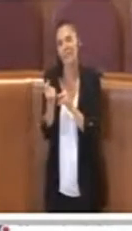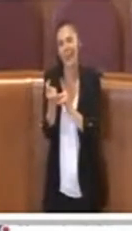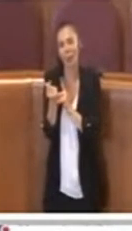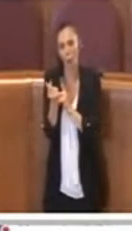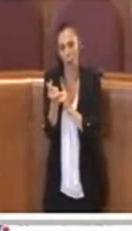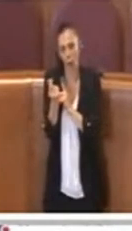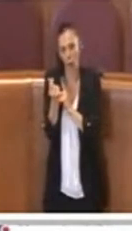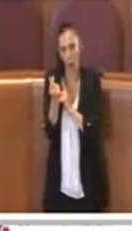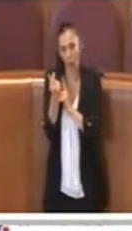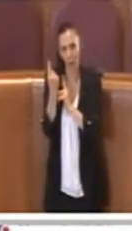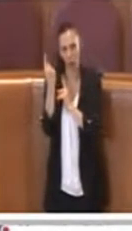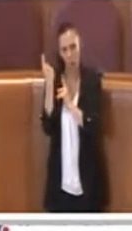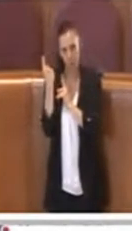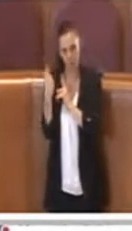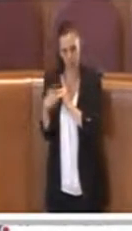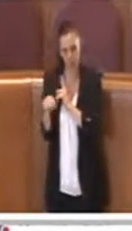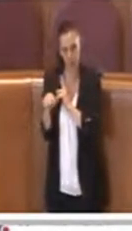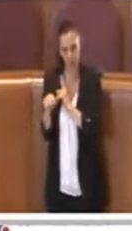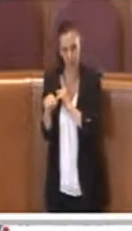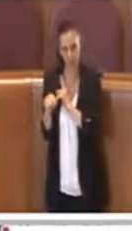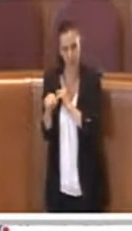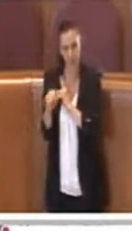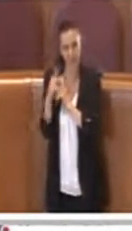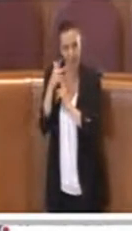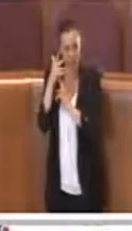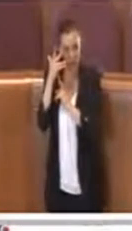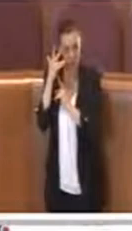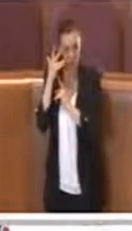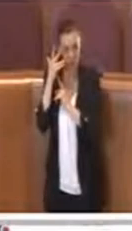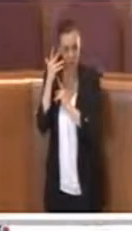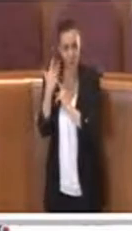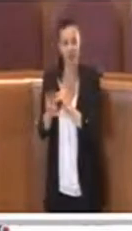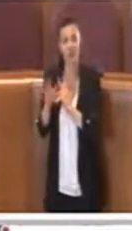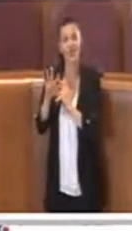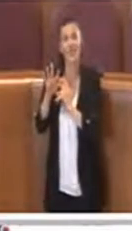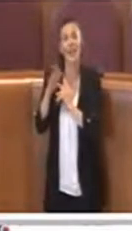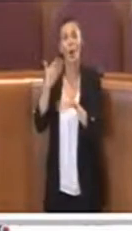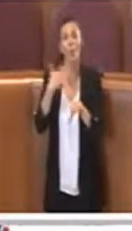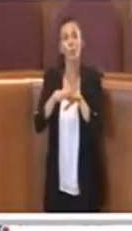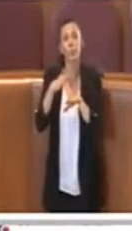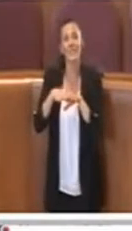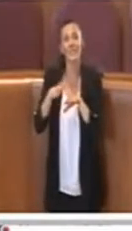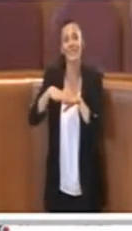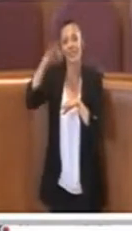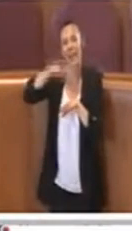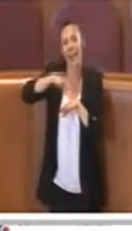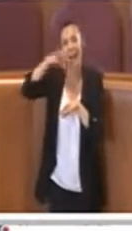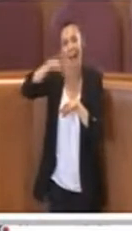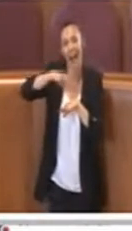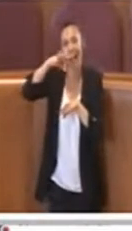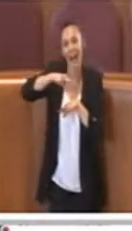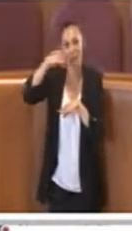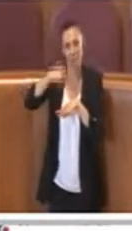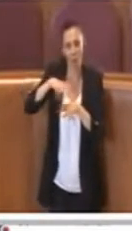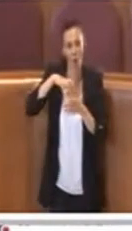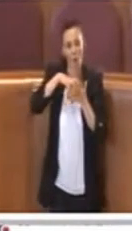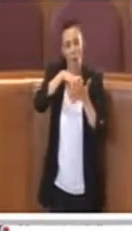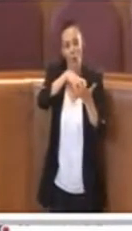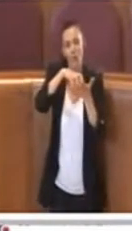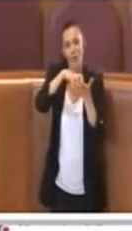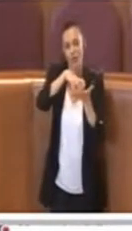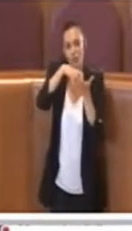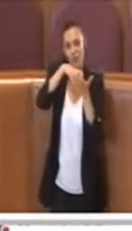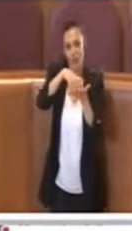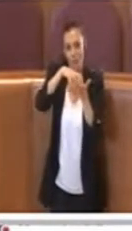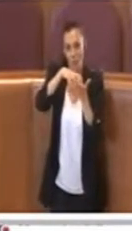ottenuto grazie al vincolo dell'utilizzo dei canoni di concessione che abbiamo ottenuto